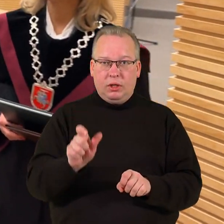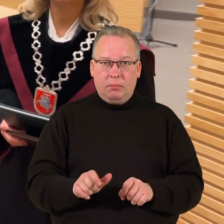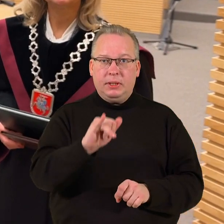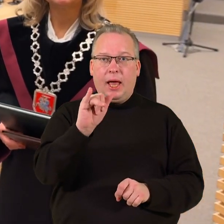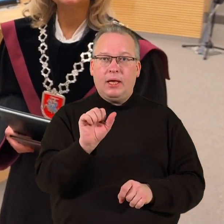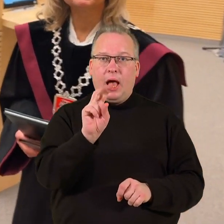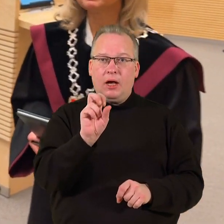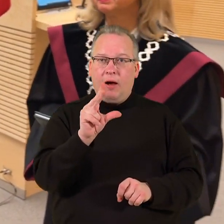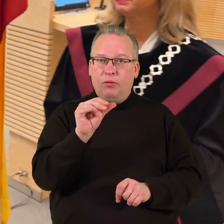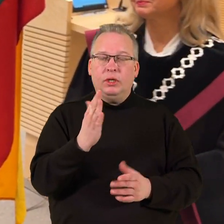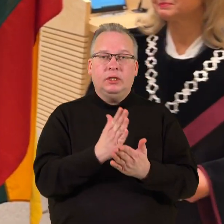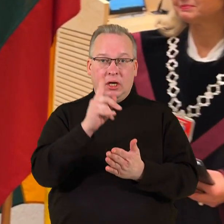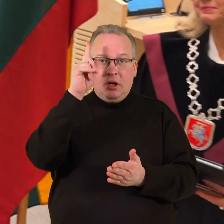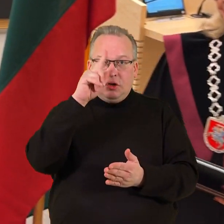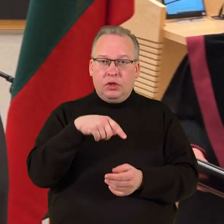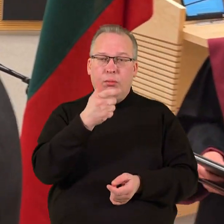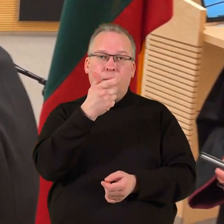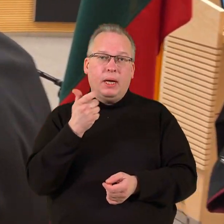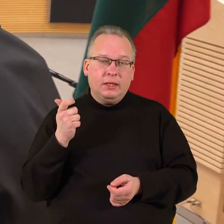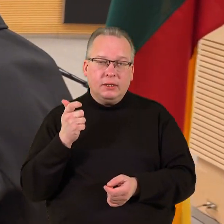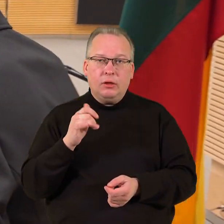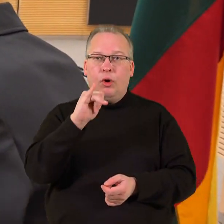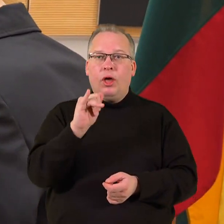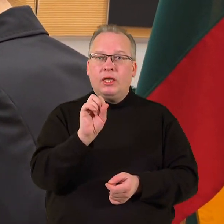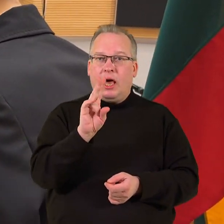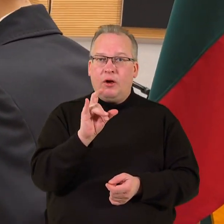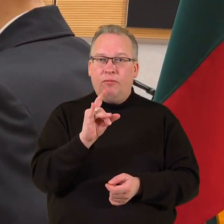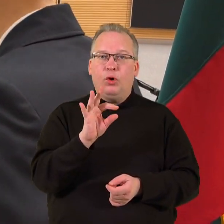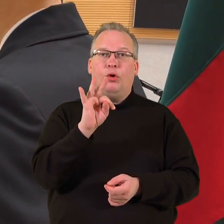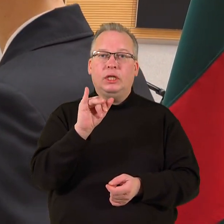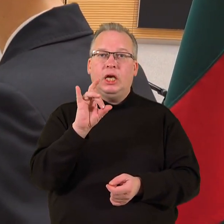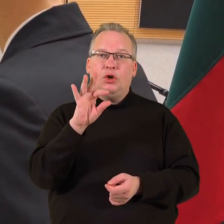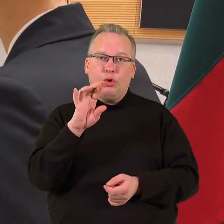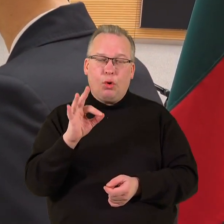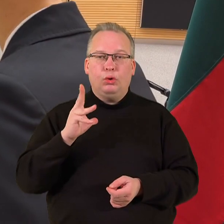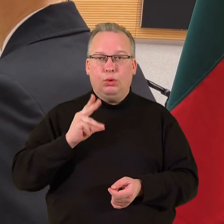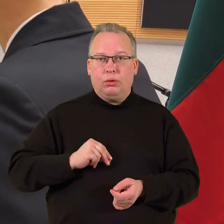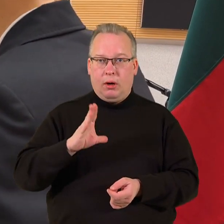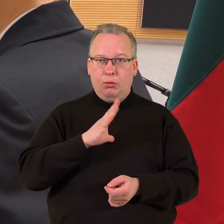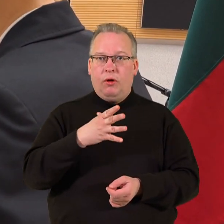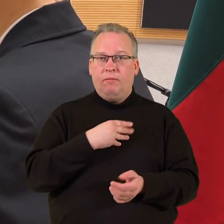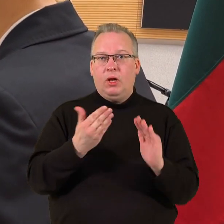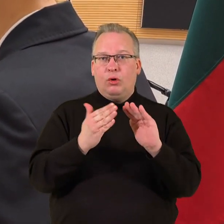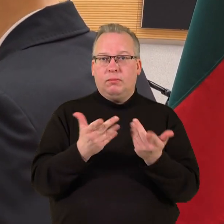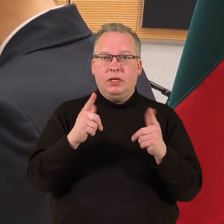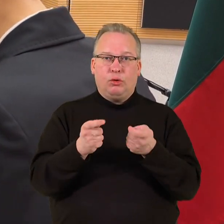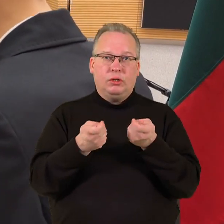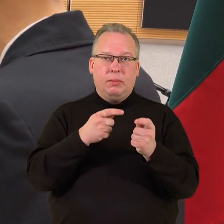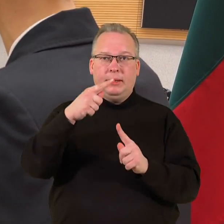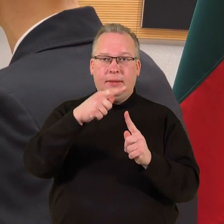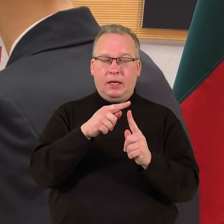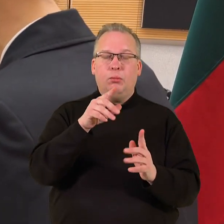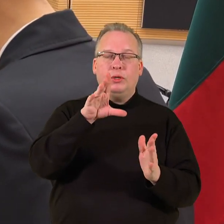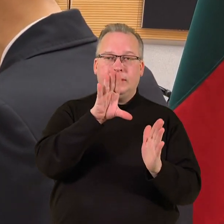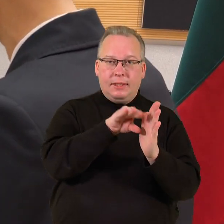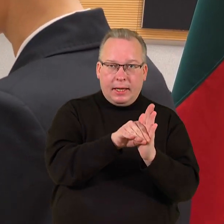Jakovunytė yra žinomo partizano Juozo Jakovonio Tigro Dukra. Iki šiol buvo Vilniaus miesto Savivaldybės tarybos